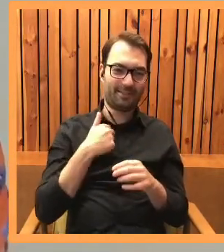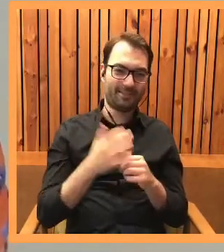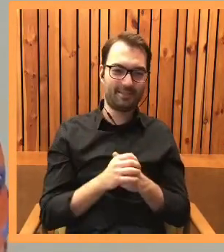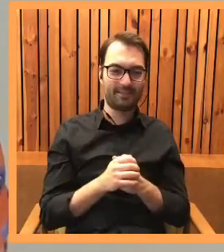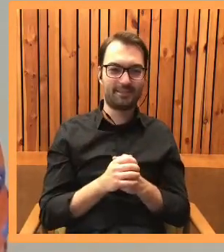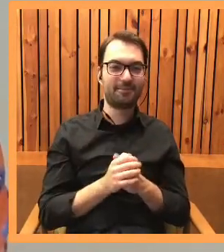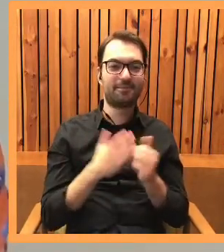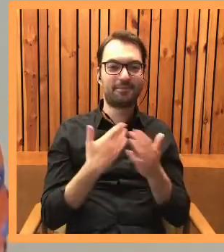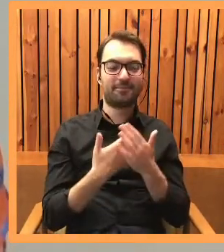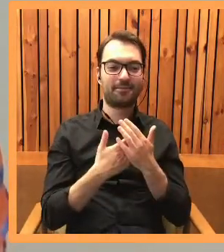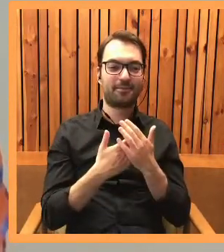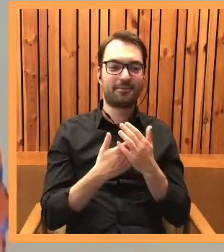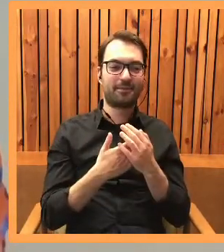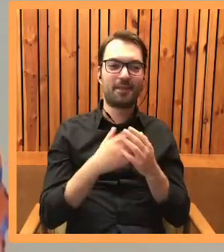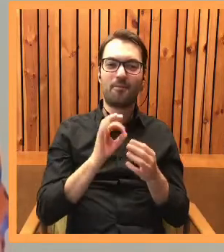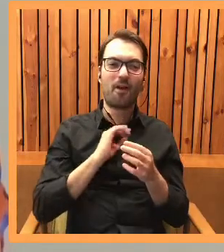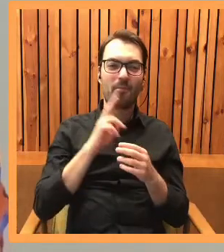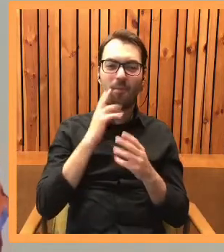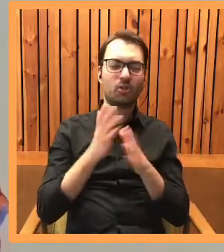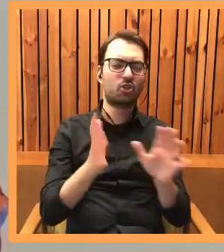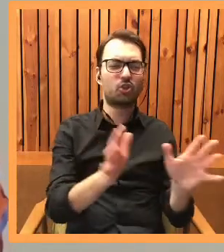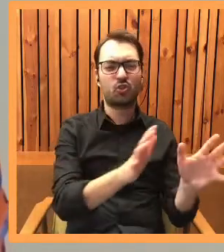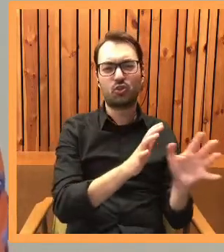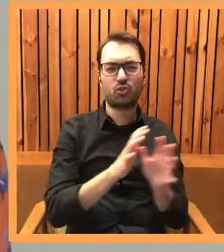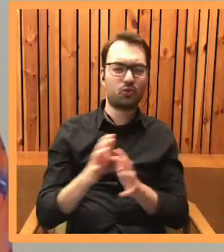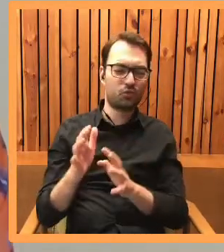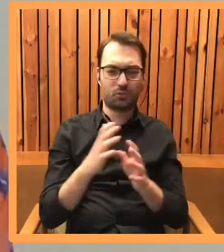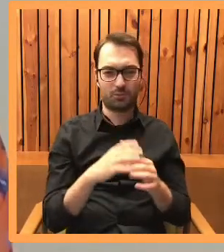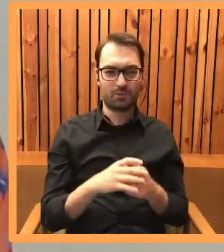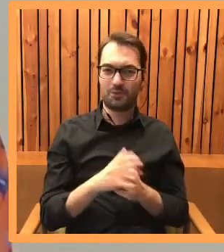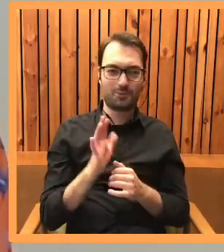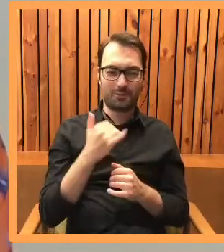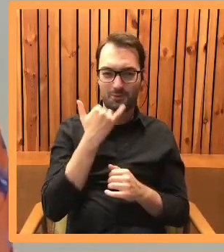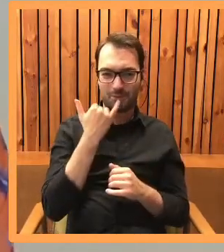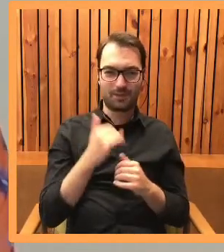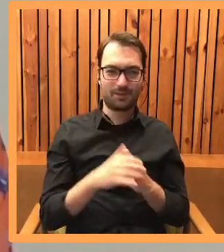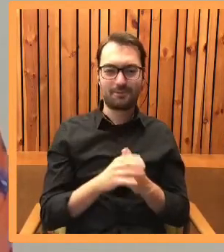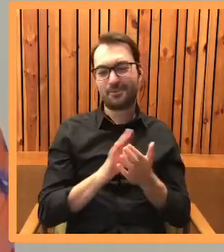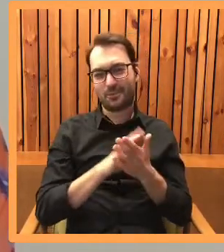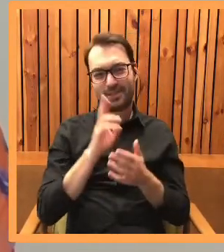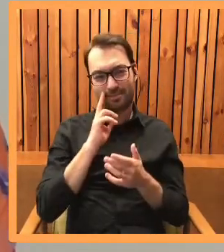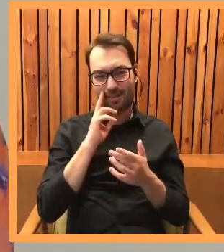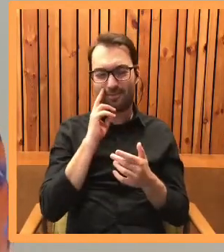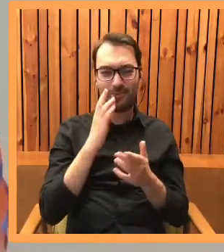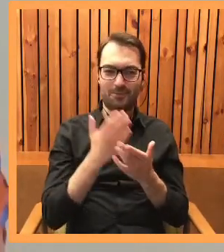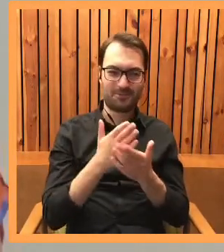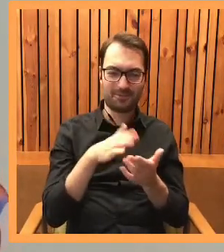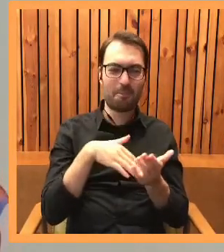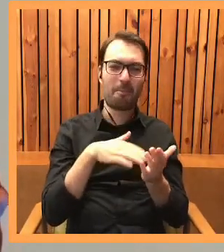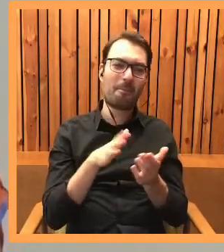ponieważ zdecydowanie owinęły sobie moją mamę dookoła mojego pazurka. Przepraszam mamu, ale to prawda.